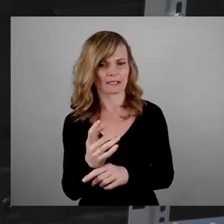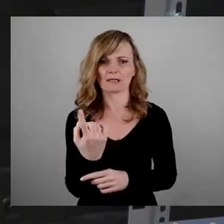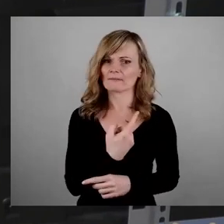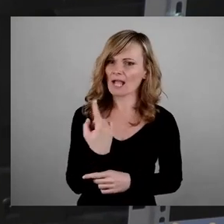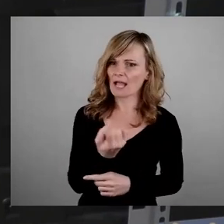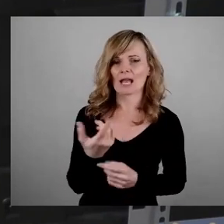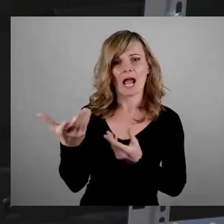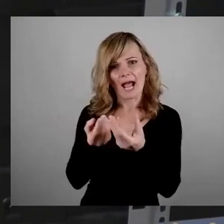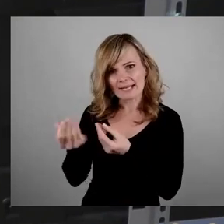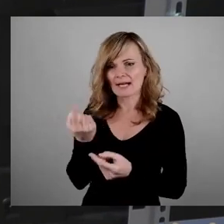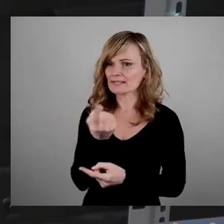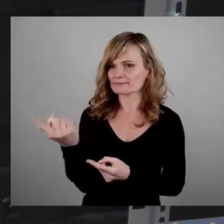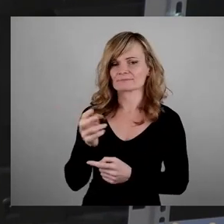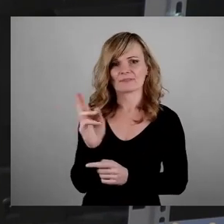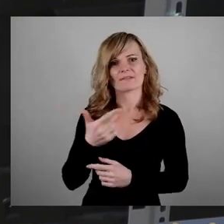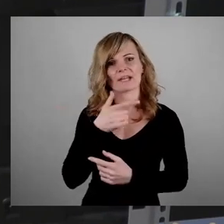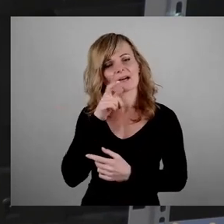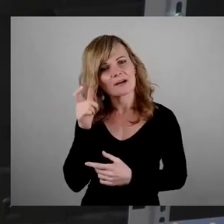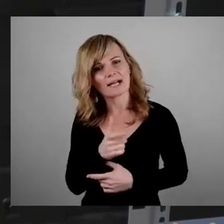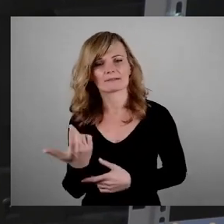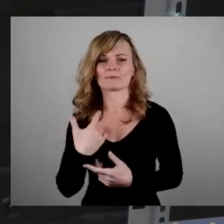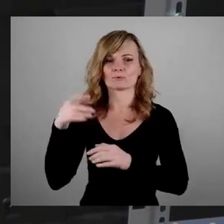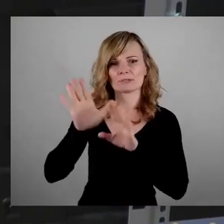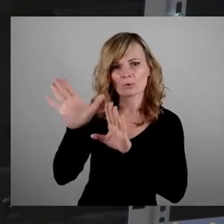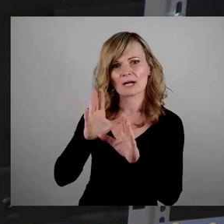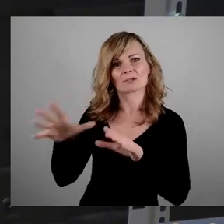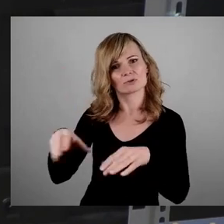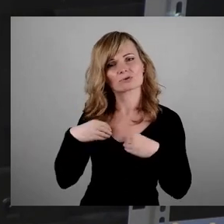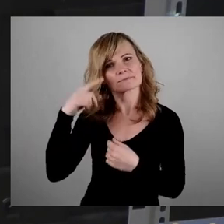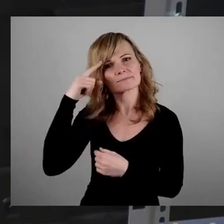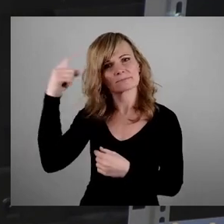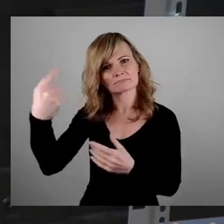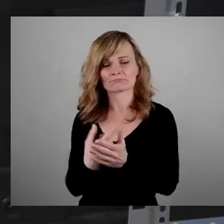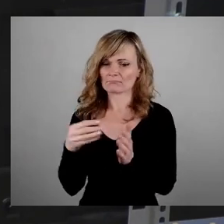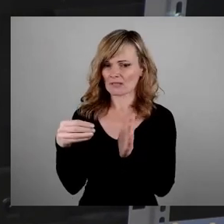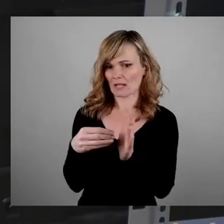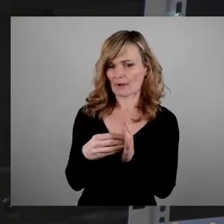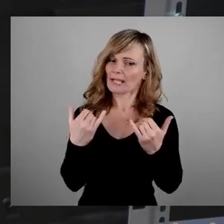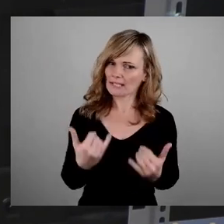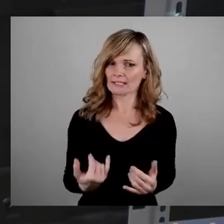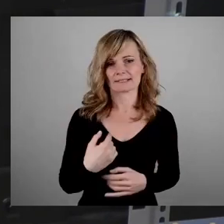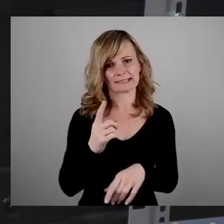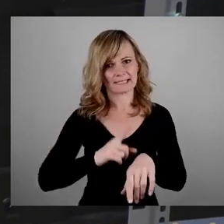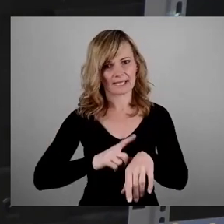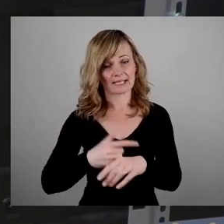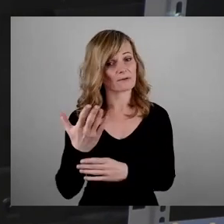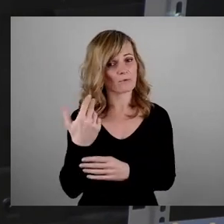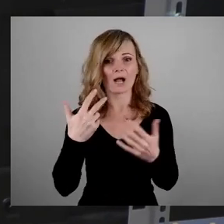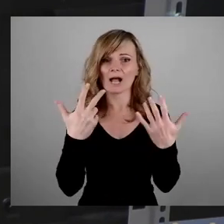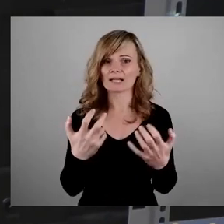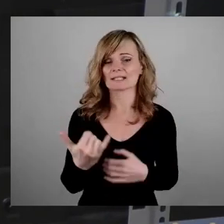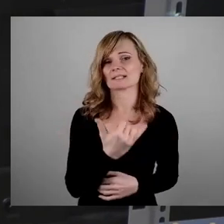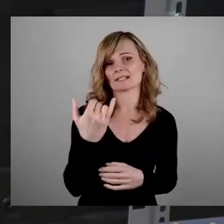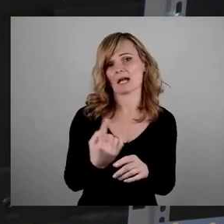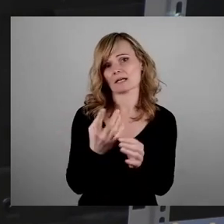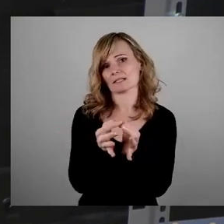verantwortungsbereiten Kräfte ein, sich daran zu beteiligen. Es ist an der Zeit, das vor dem 80. Jahrestag auf den